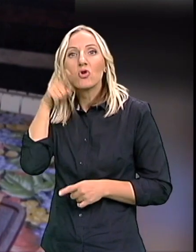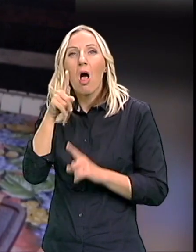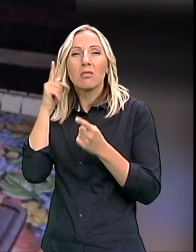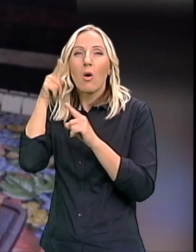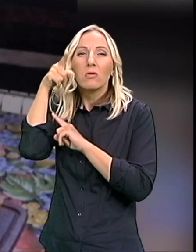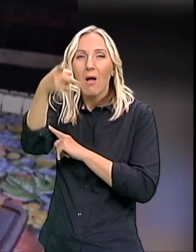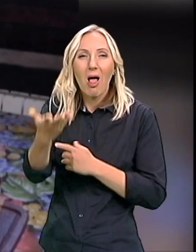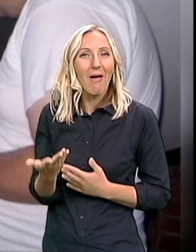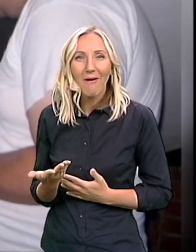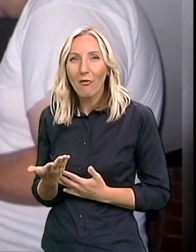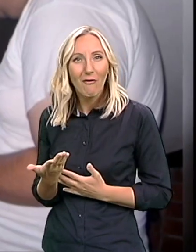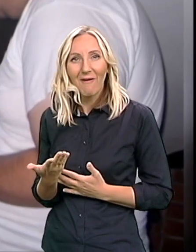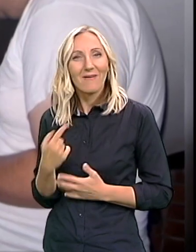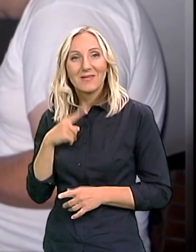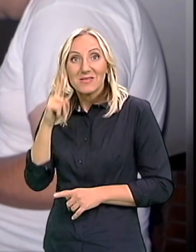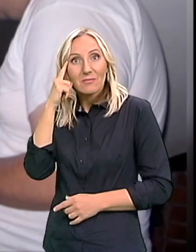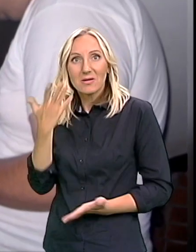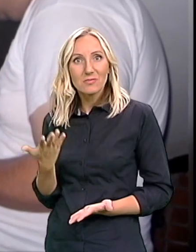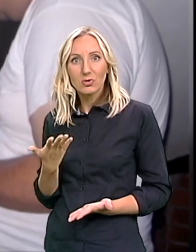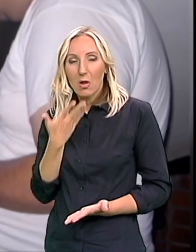tako unapred razmišljala